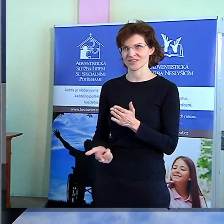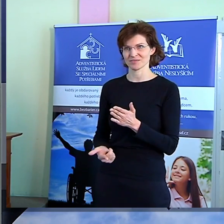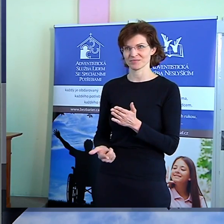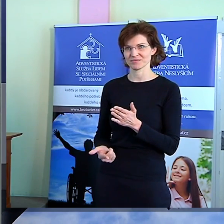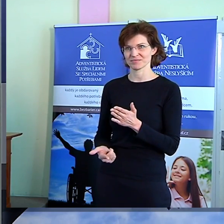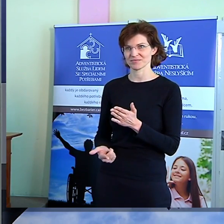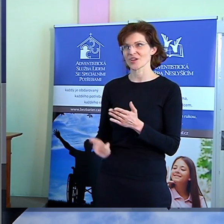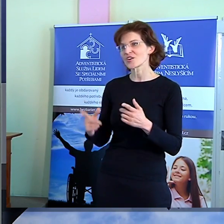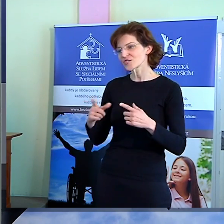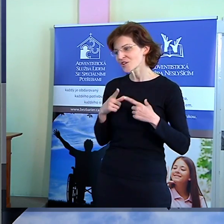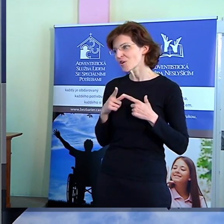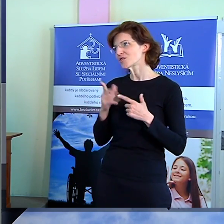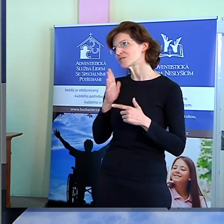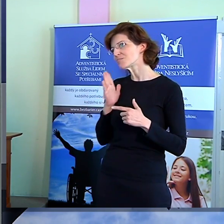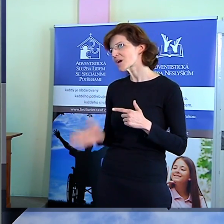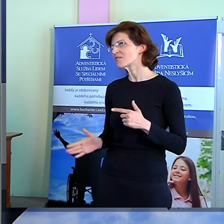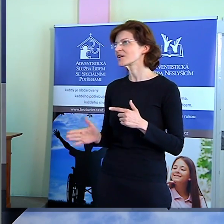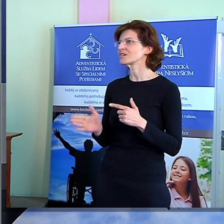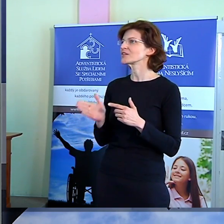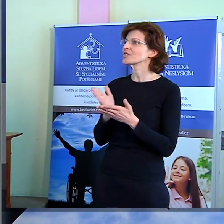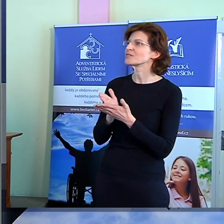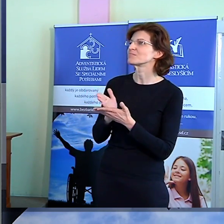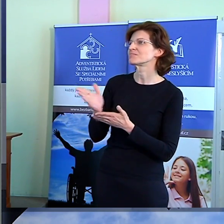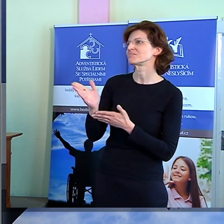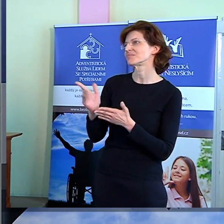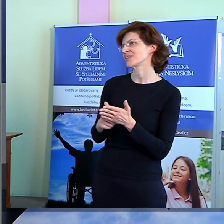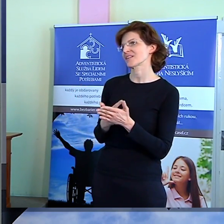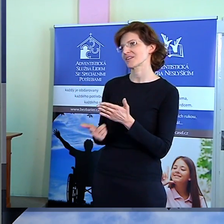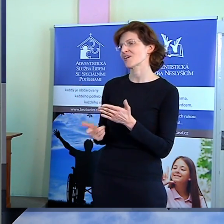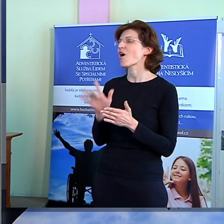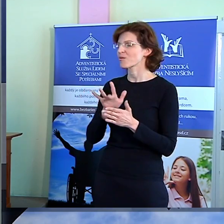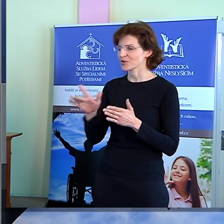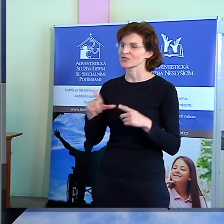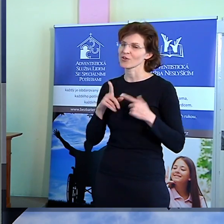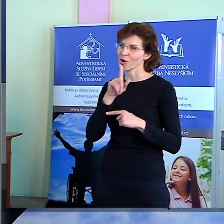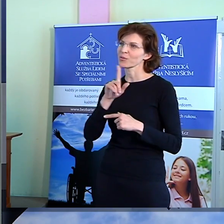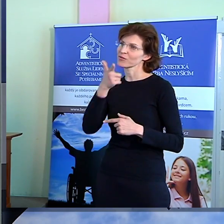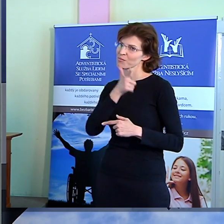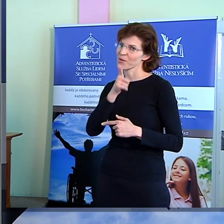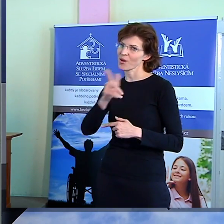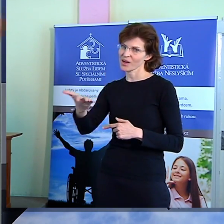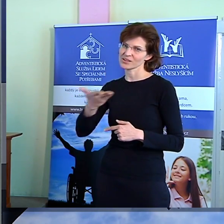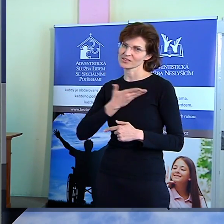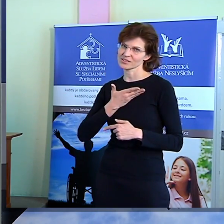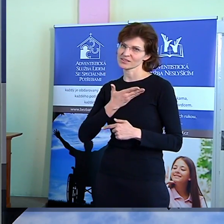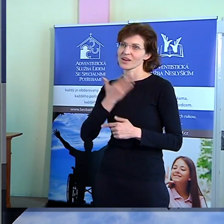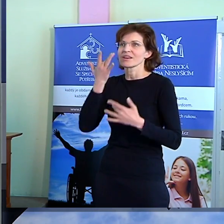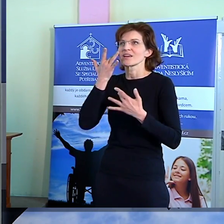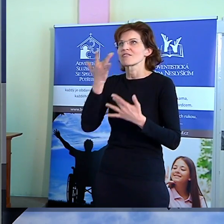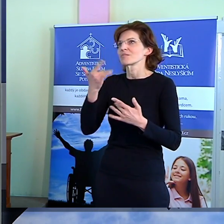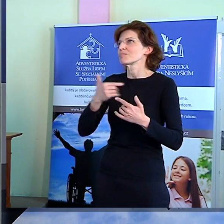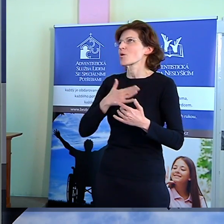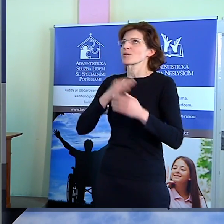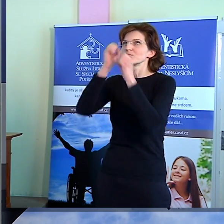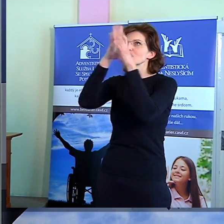jsme někdy bolí. Já nevím, jaké je to neslyšet. Nevím, jaké je to být závislý na tlumočníkovi.